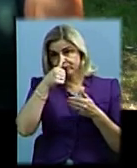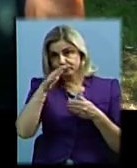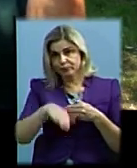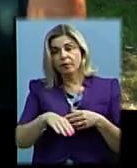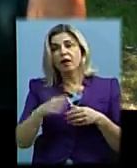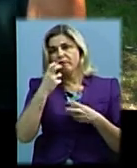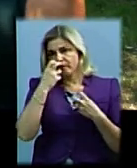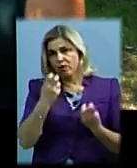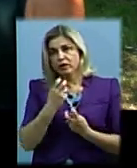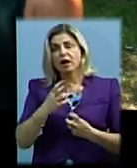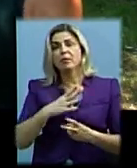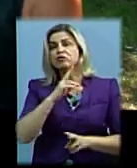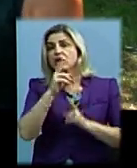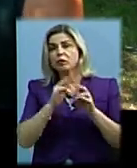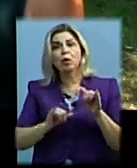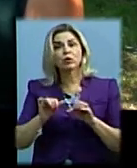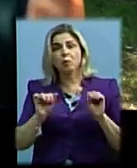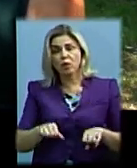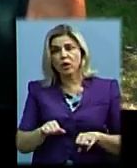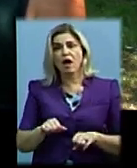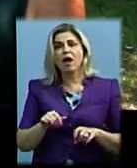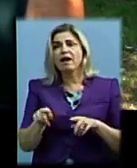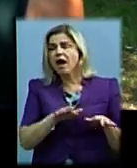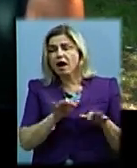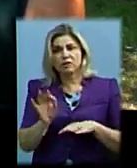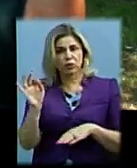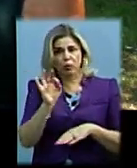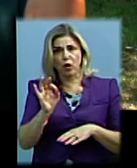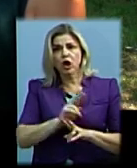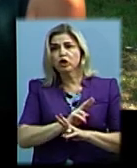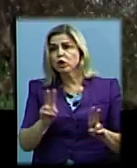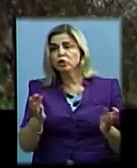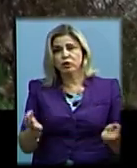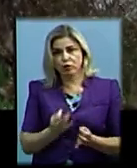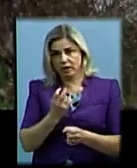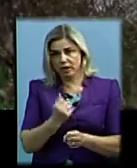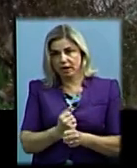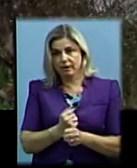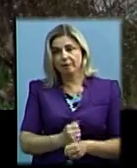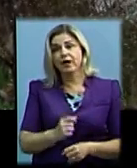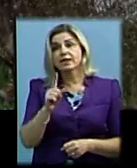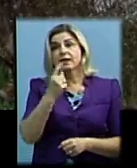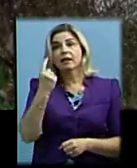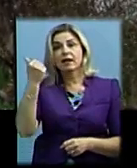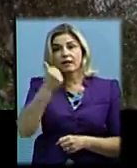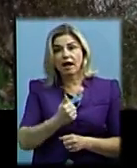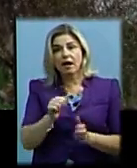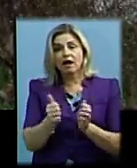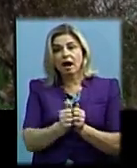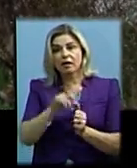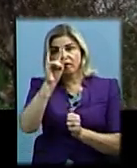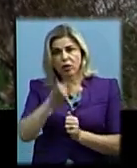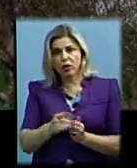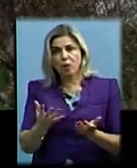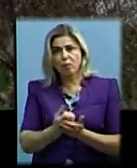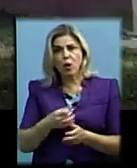Звертались вже куди завгодно. Нуль реакцій взагалі. Ніхто ніяк не діє». За тиждень під вікнами людей утворилось озеро із